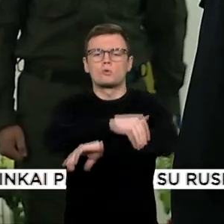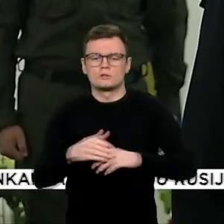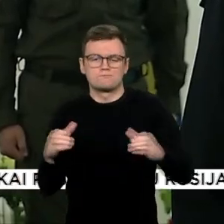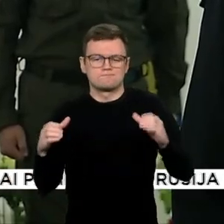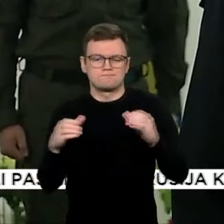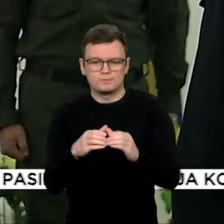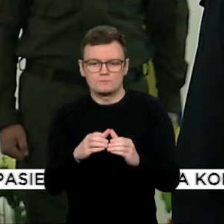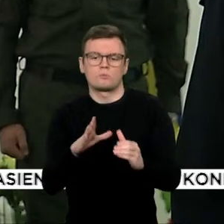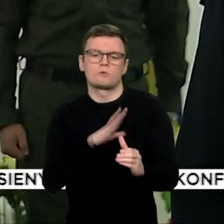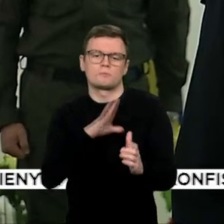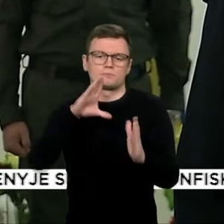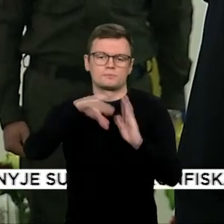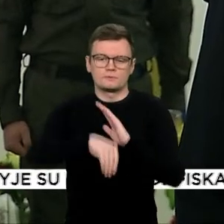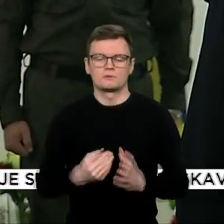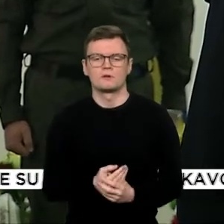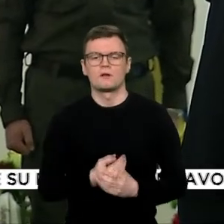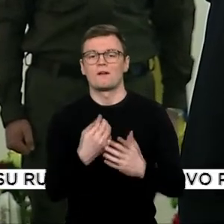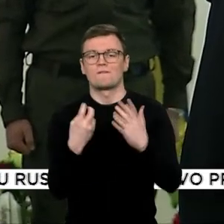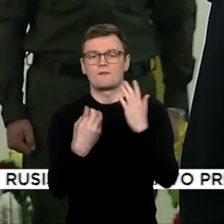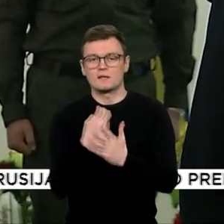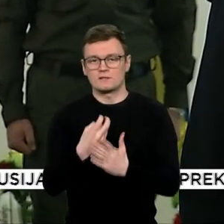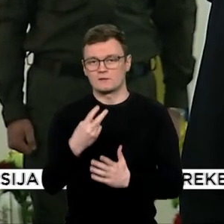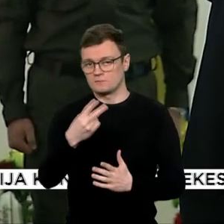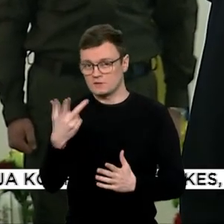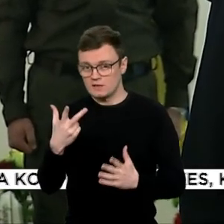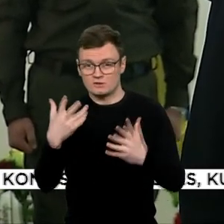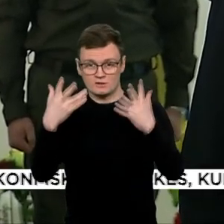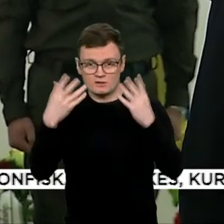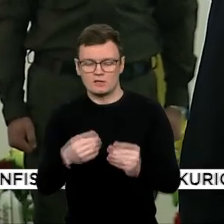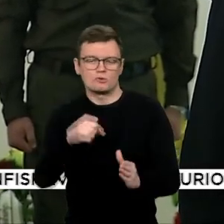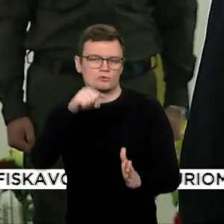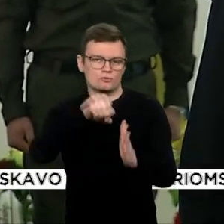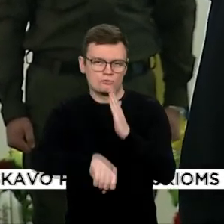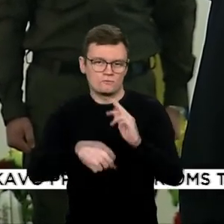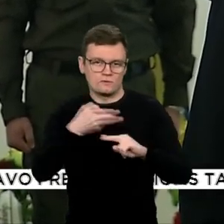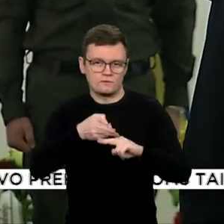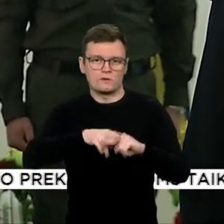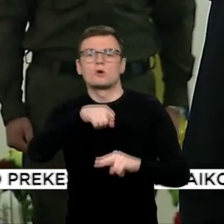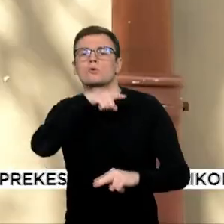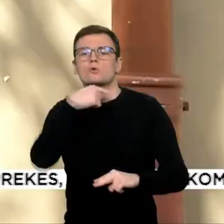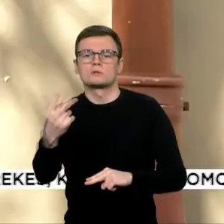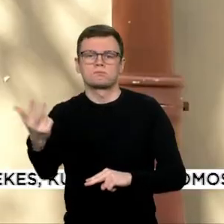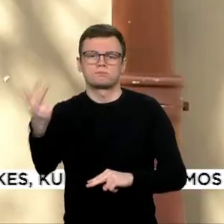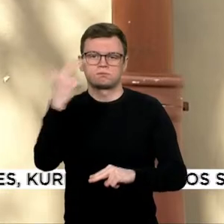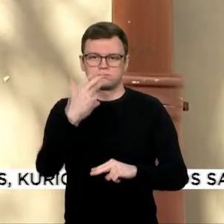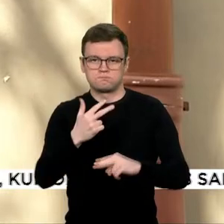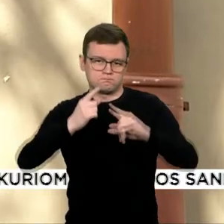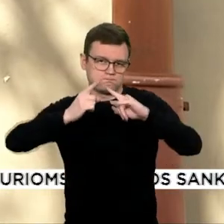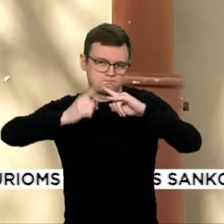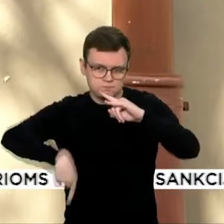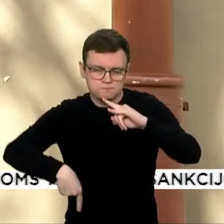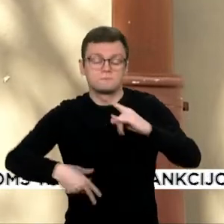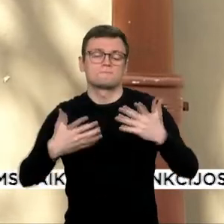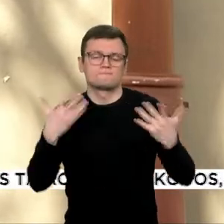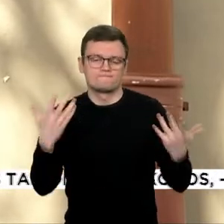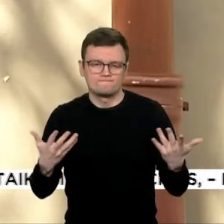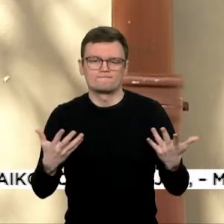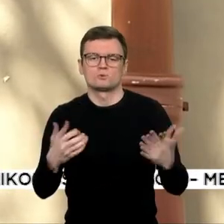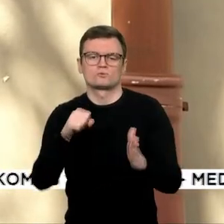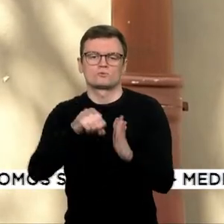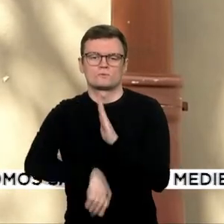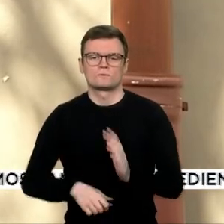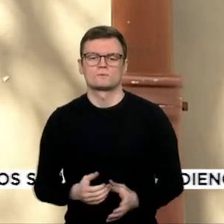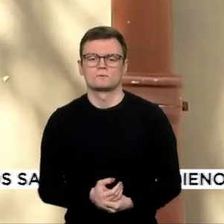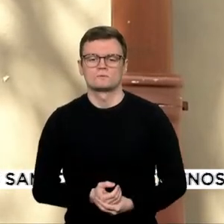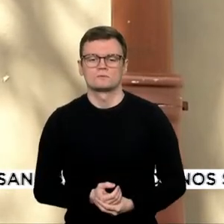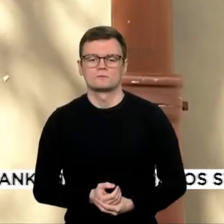23-ąją, rūsų dronui pataikiusi į automobilį. Aš atėjau pagerbti laisvės kario. Mūsų visi žmonės, visi kaip